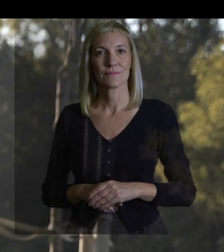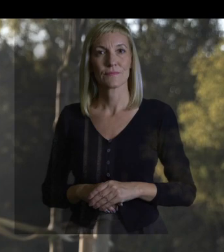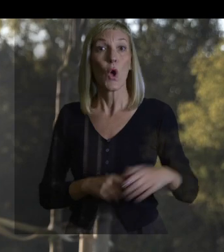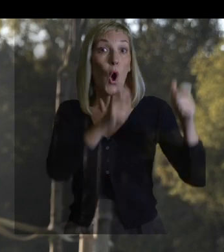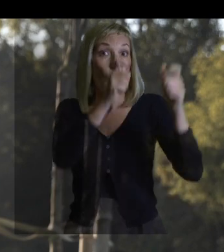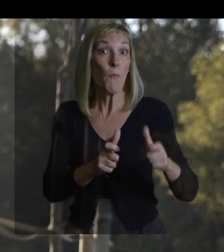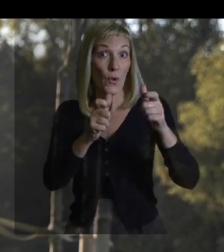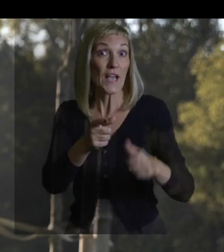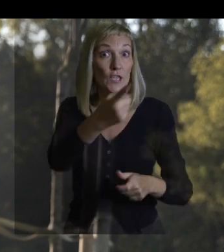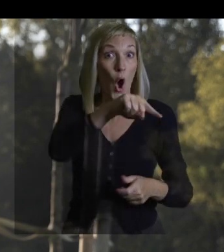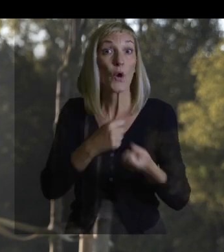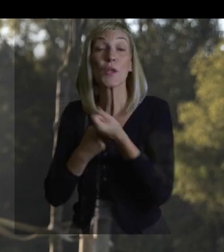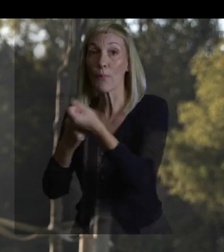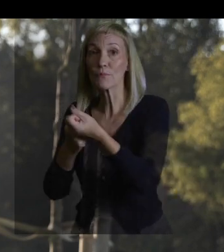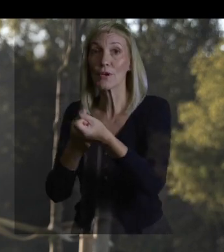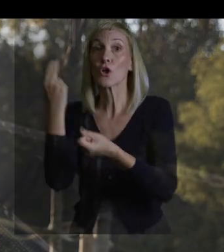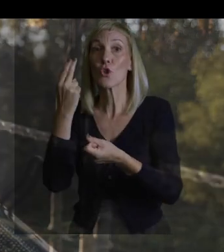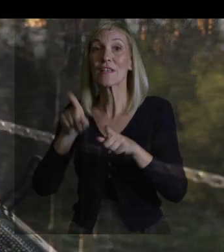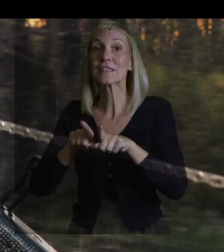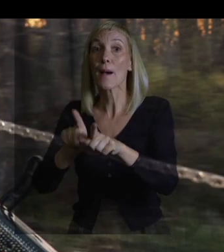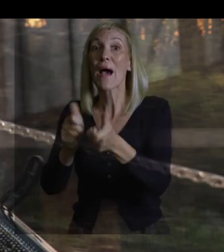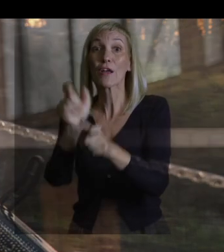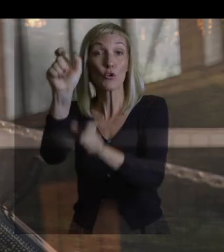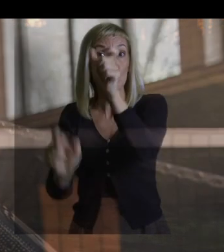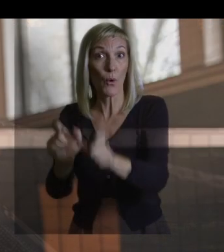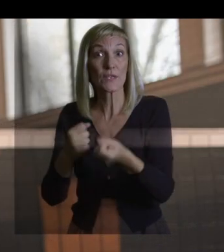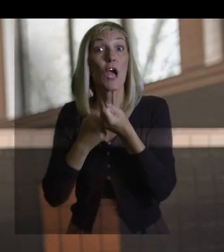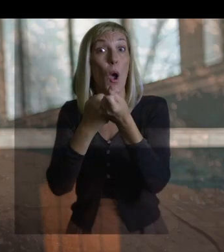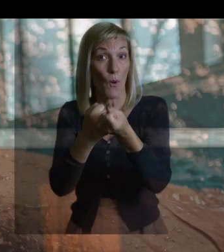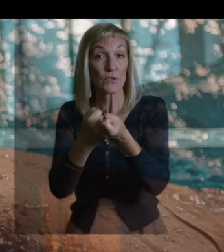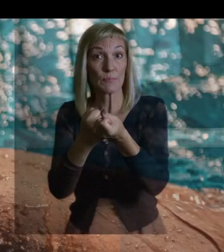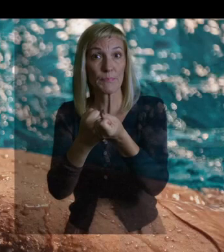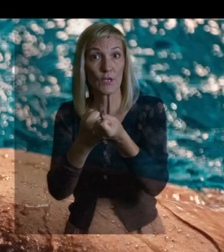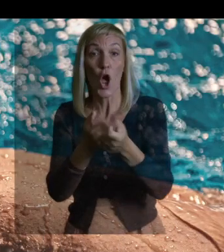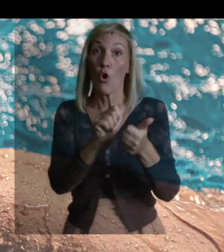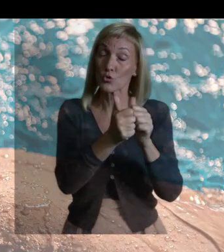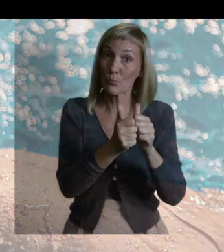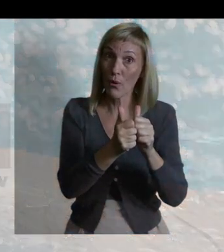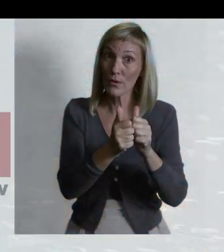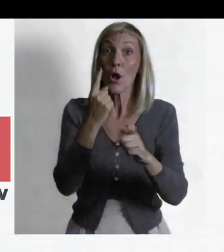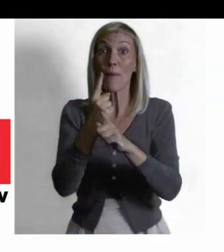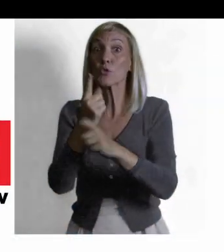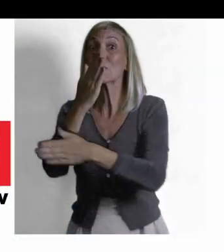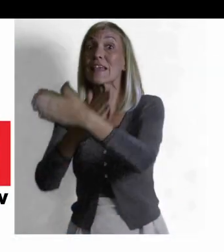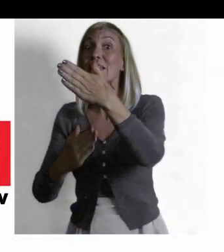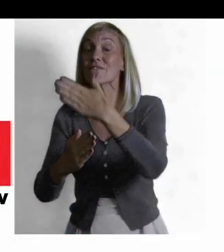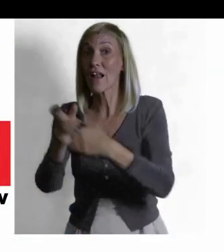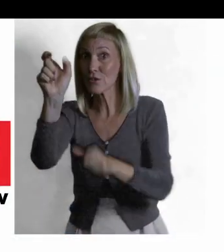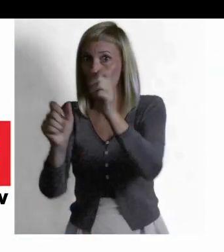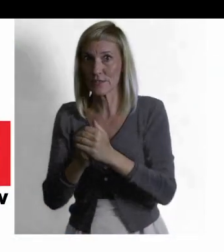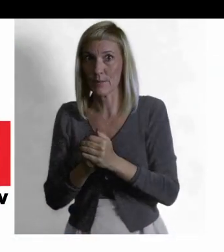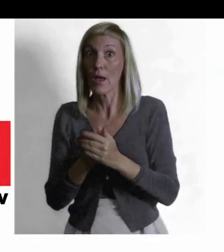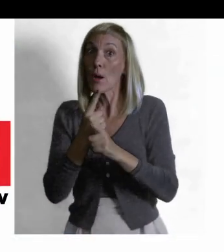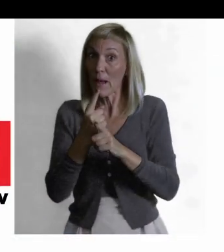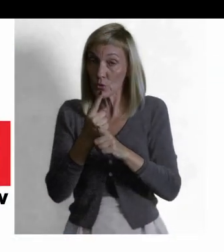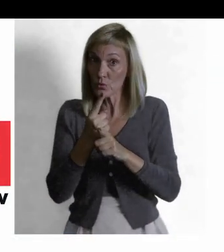SLOVENSKE Podjetja, ki podpirajo slovenske parašportnike, podpirajo na eni strani tako šport kot invalide. S tem pa